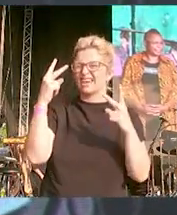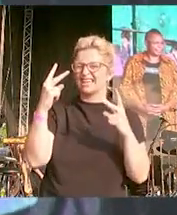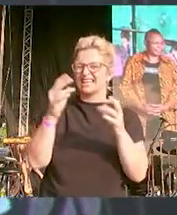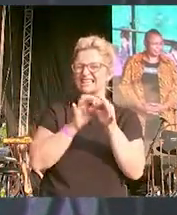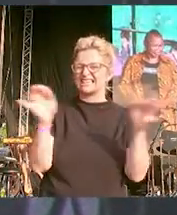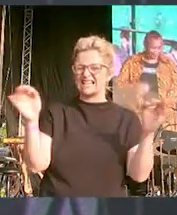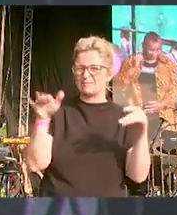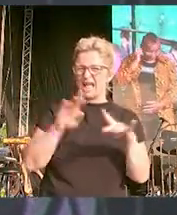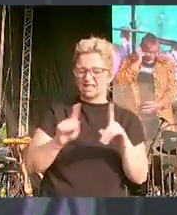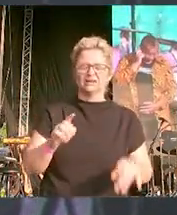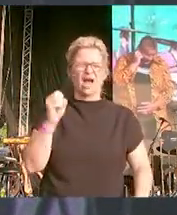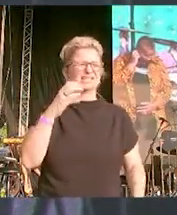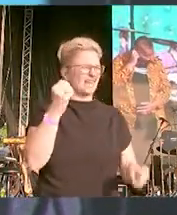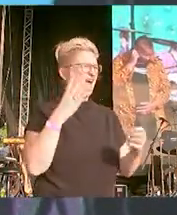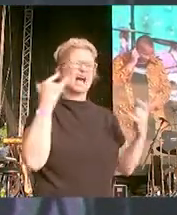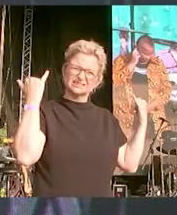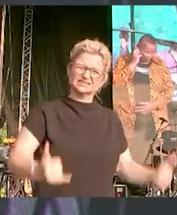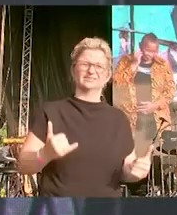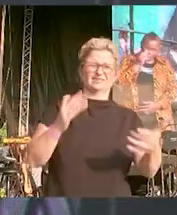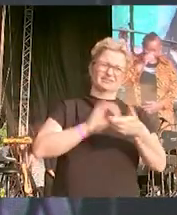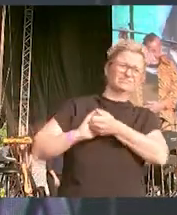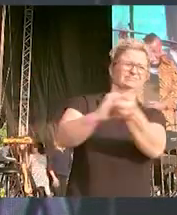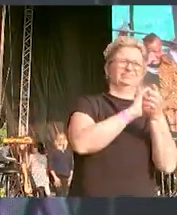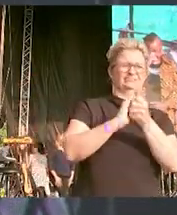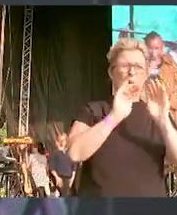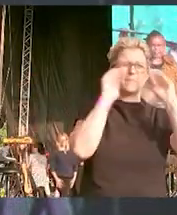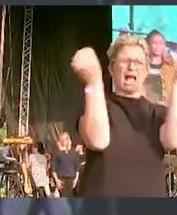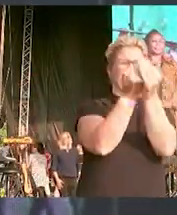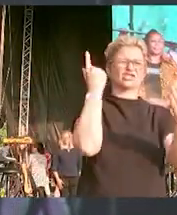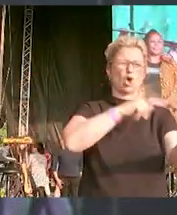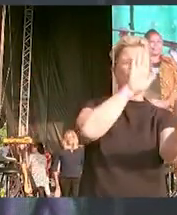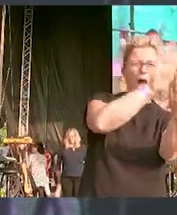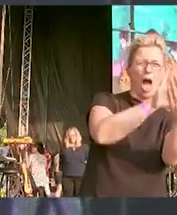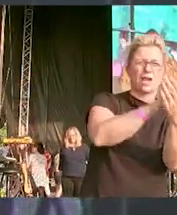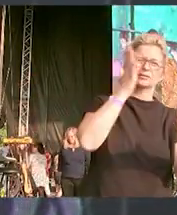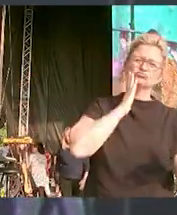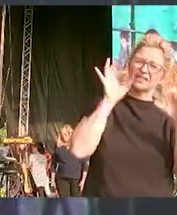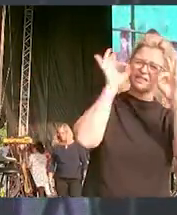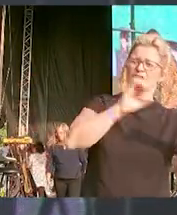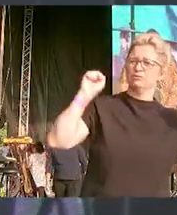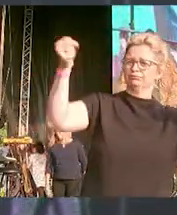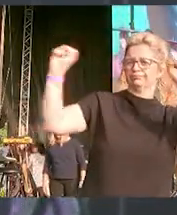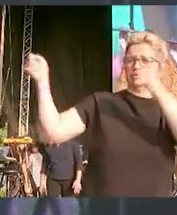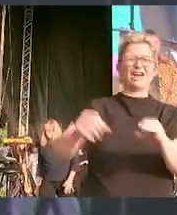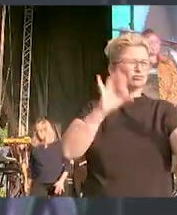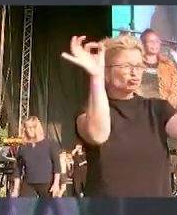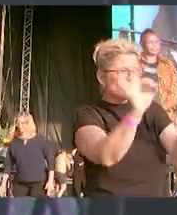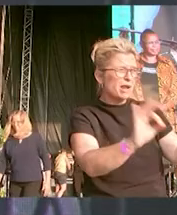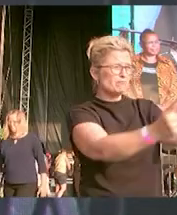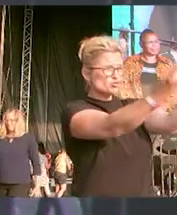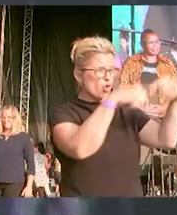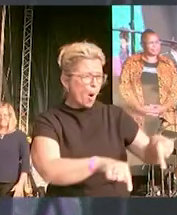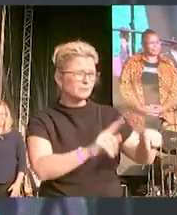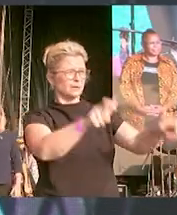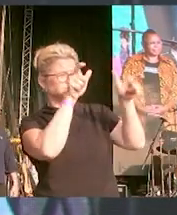Alles klar. Lasst uns gemeinsam für den Erhalt unseres Planeten kämpfen. Lasst uns gemeinsam das Schlimmste verhindern und lasst uns gemeinsam